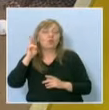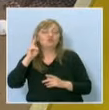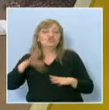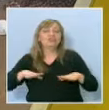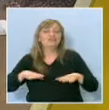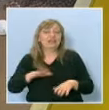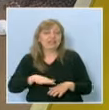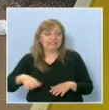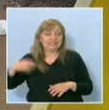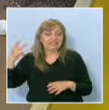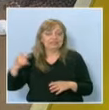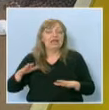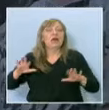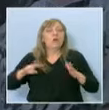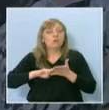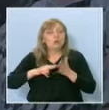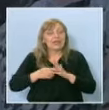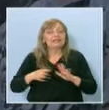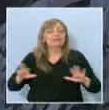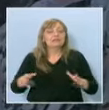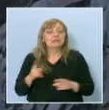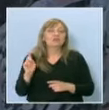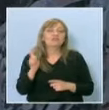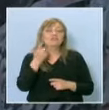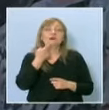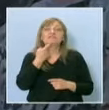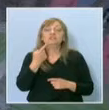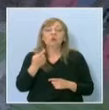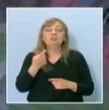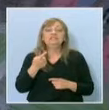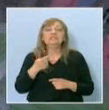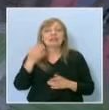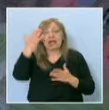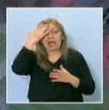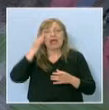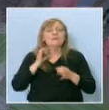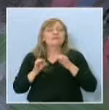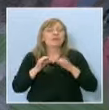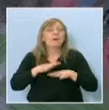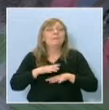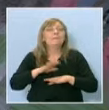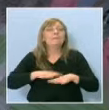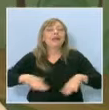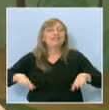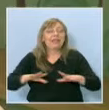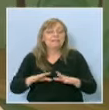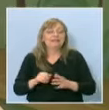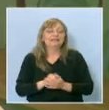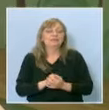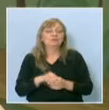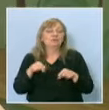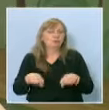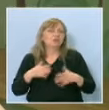безопасен град започва в първата година на пандемията по идея на Пенка Геннадиева. Тук имаше склад. Тъмен,